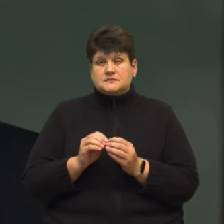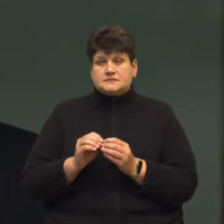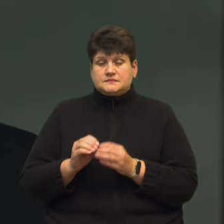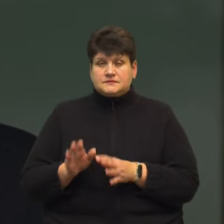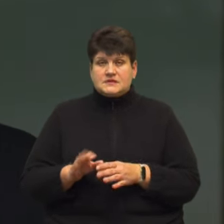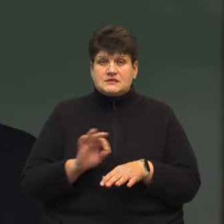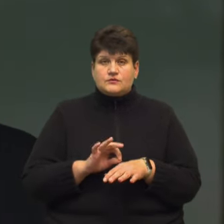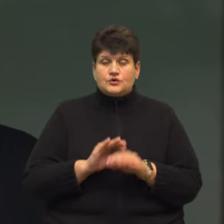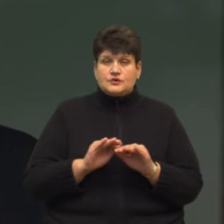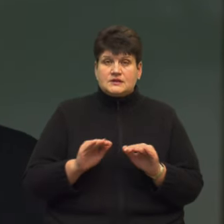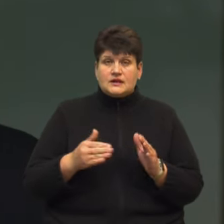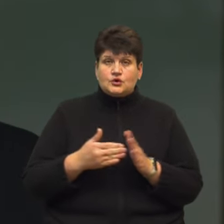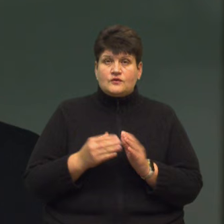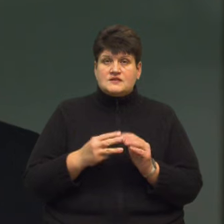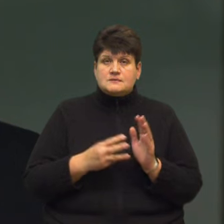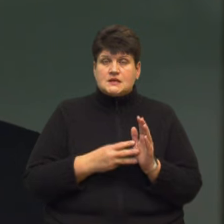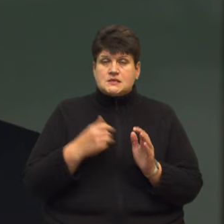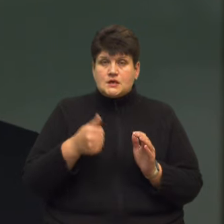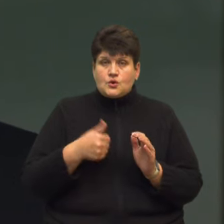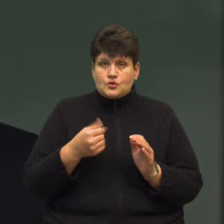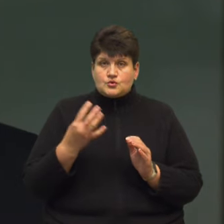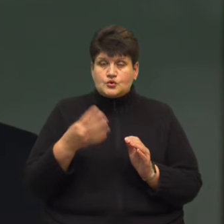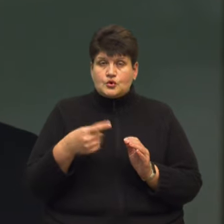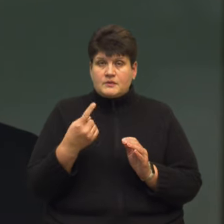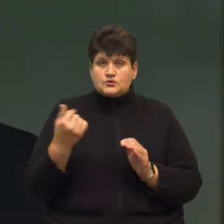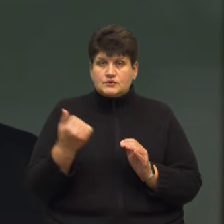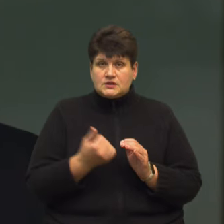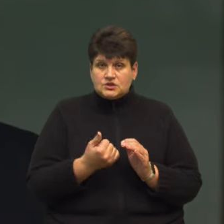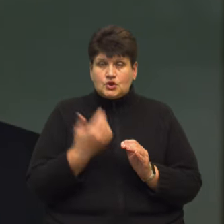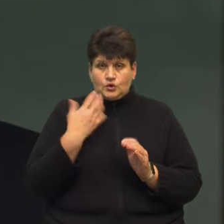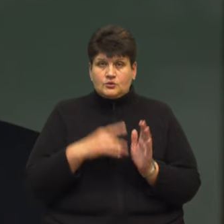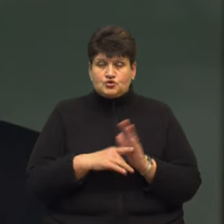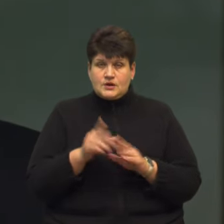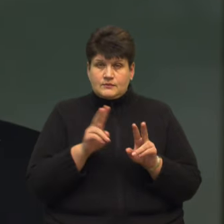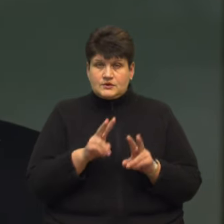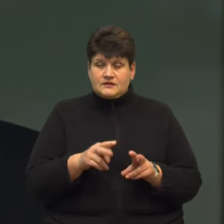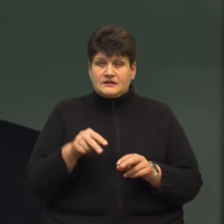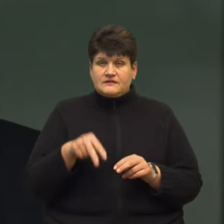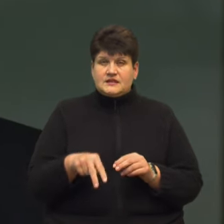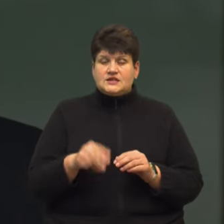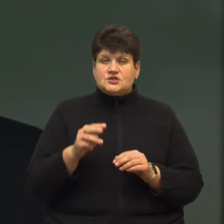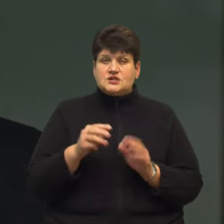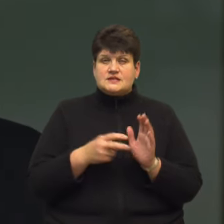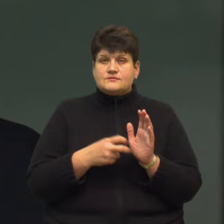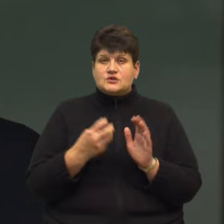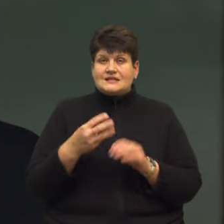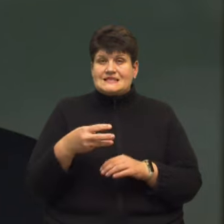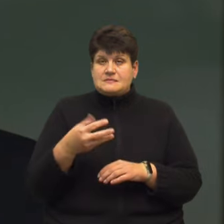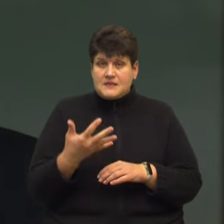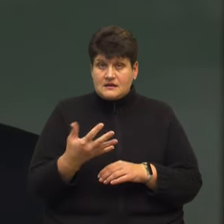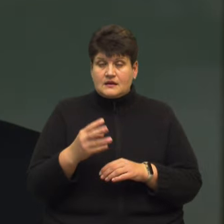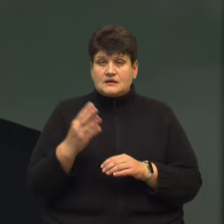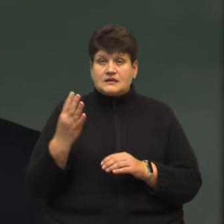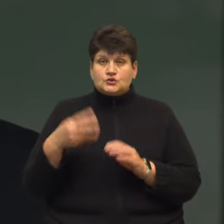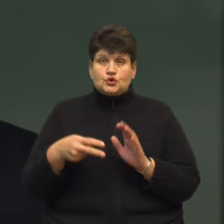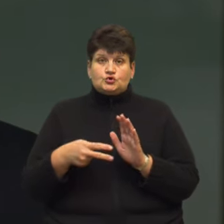захворіло дітей до 18 років на 41-му тижні, коли ми почали спостереження, 2735, на 47-му